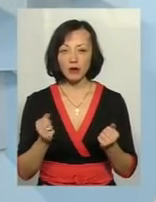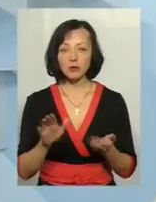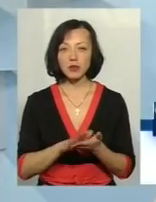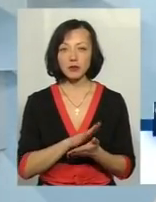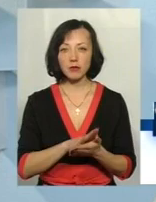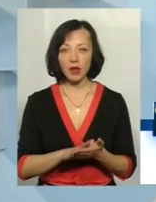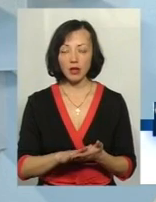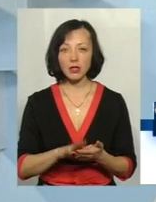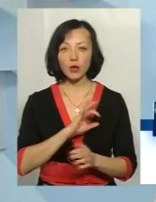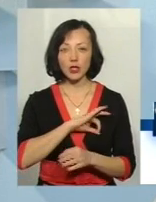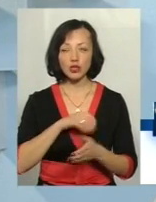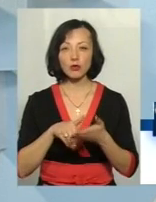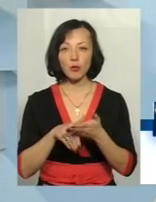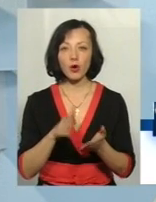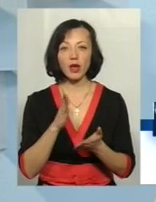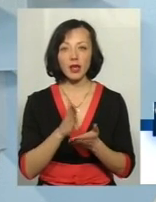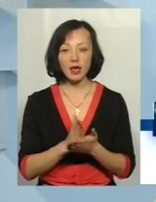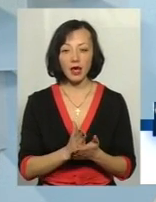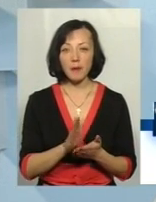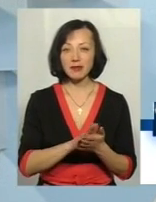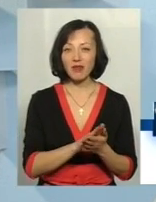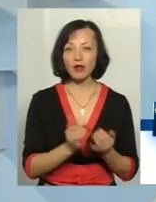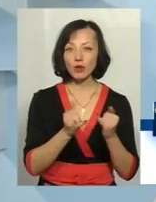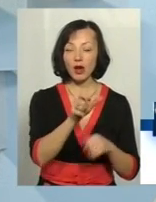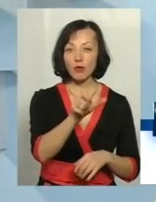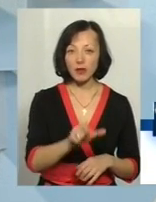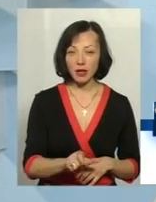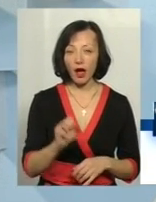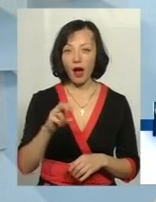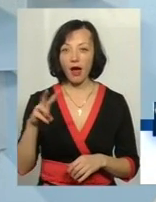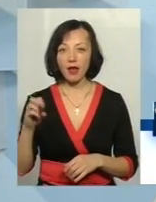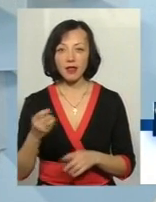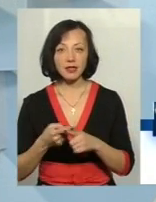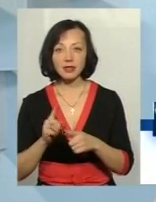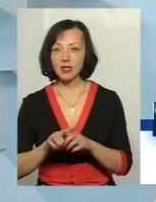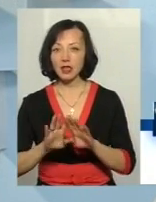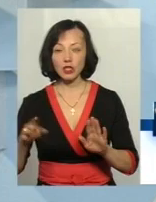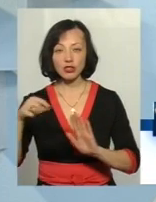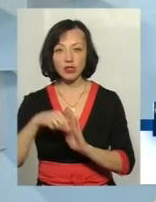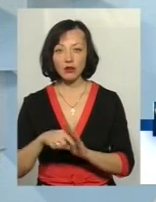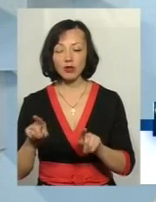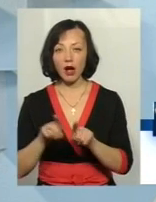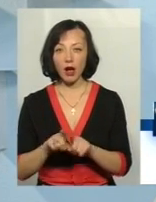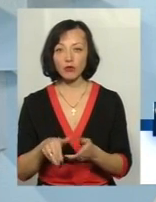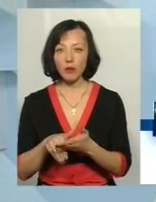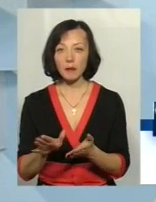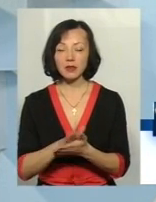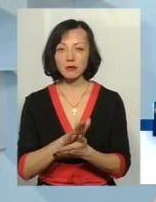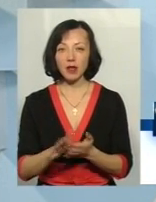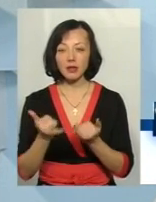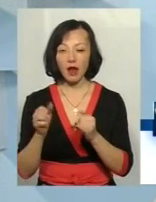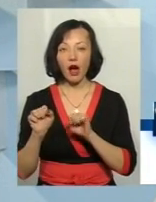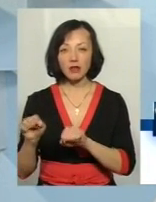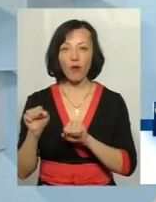правова допомога є безоплатною для клієнта, для громадянина, але це зовсім не означає, що така правова допомога є безоплатною для